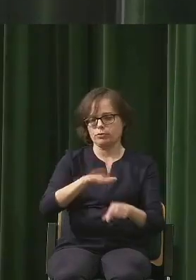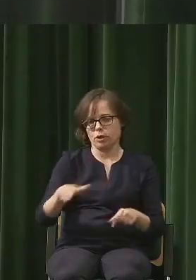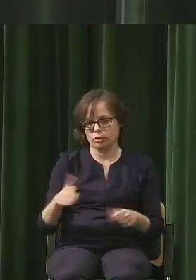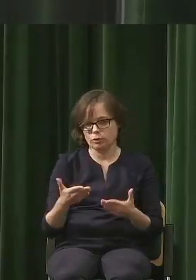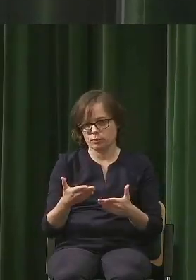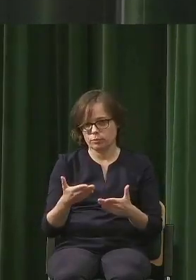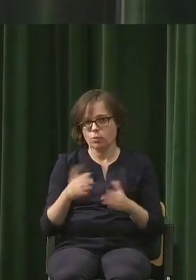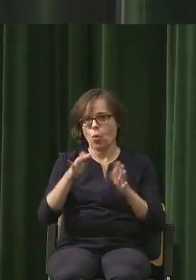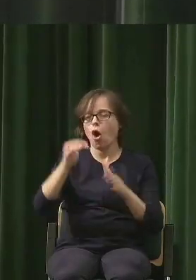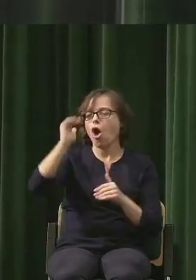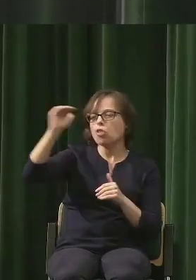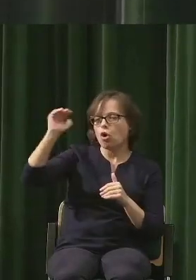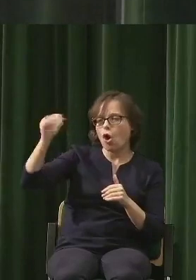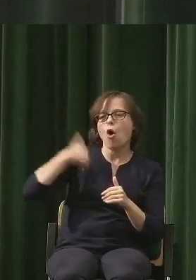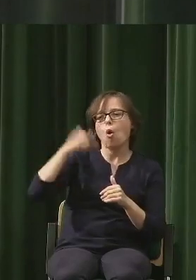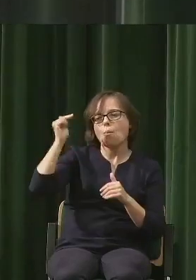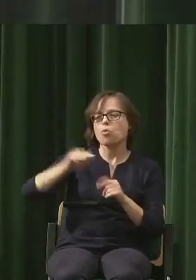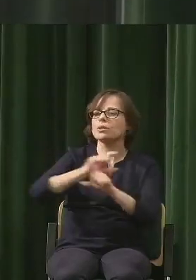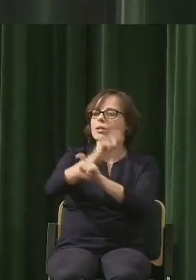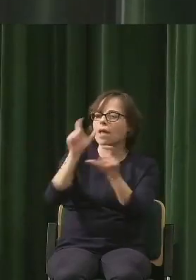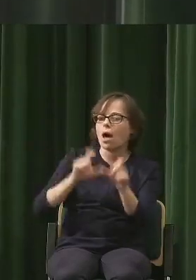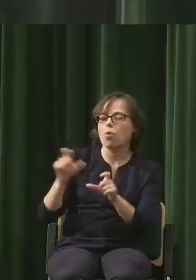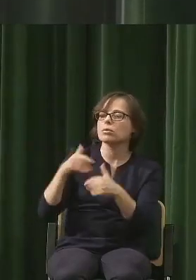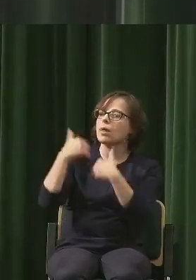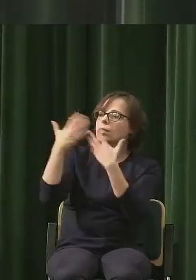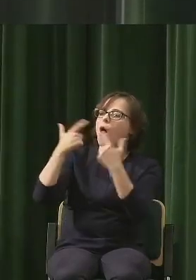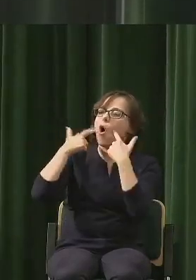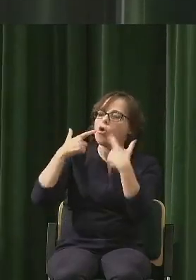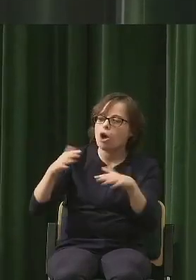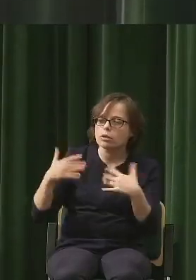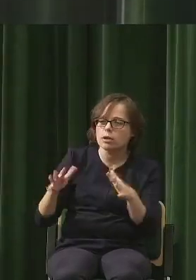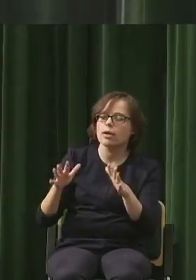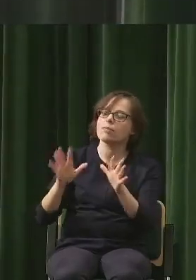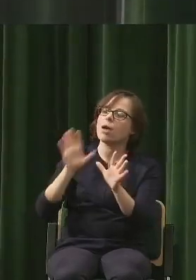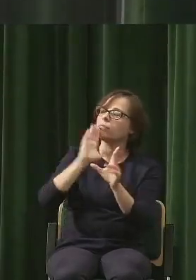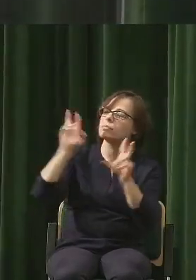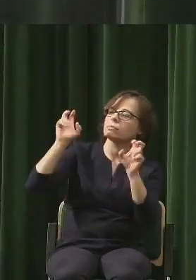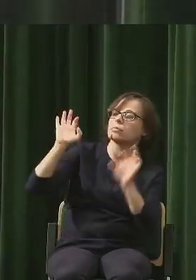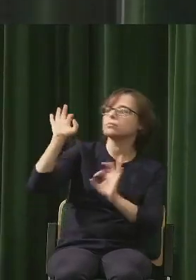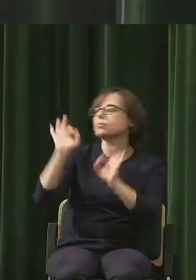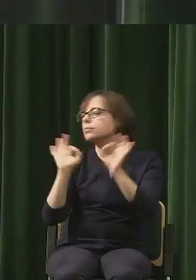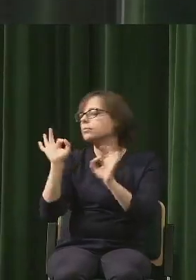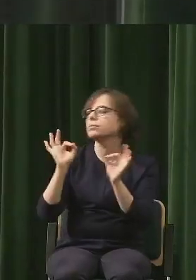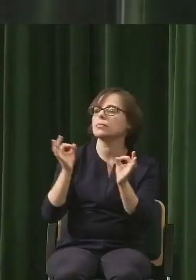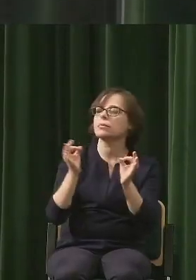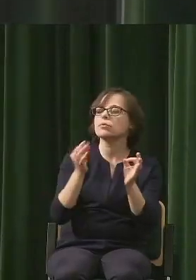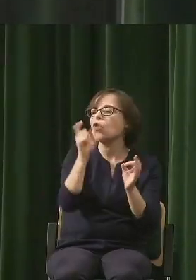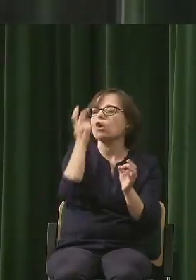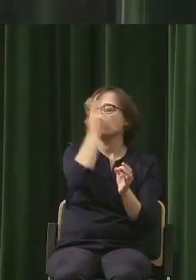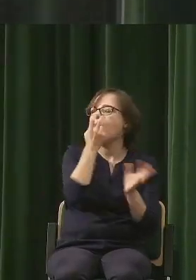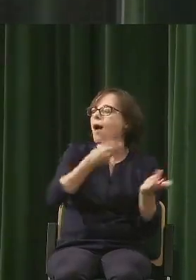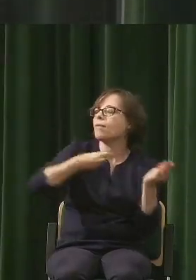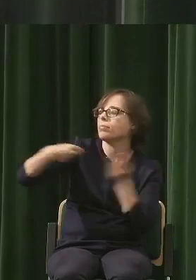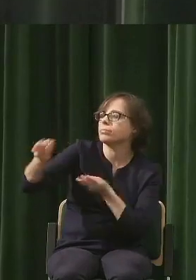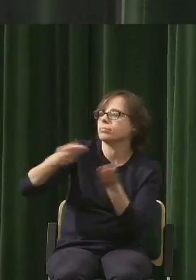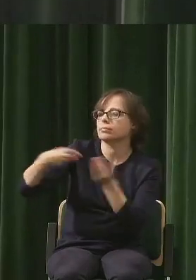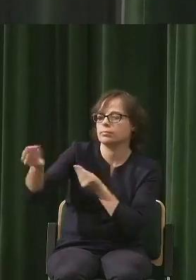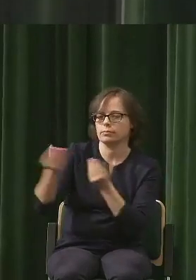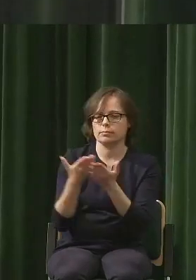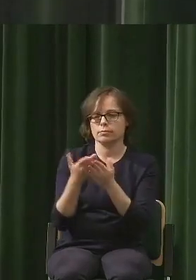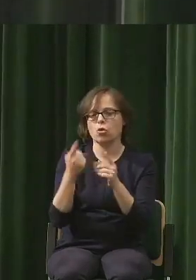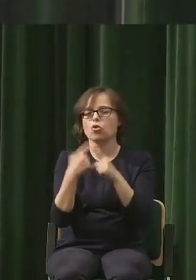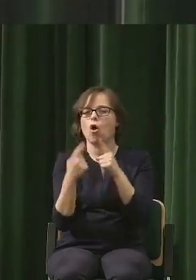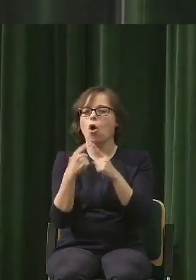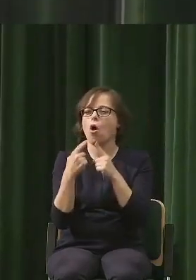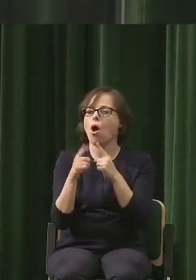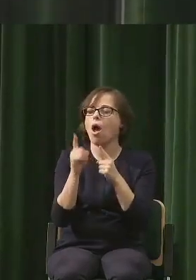muszę cały czas zabawiać, bawić, kokietować różnego rodzaju atrakcjami, aluzjami na